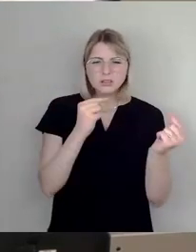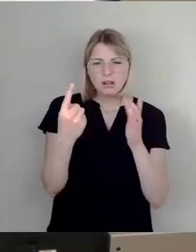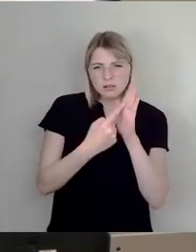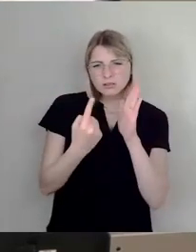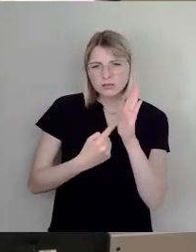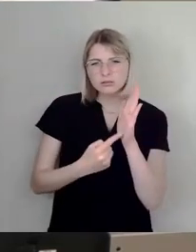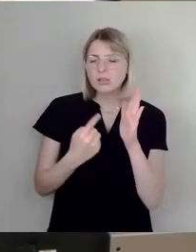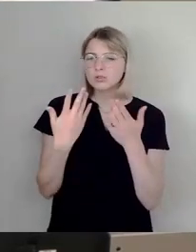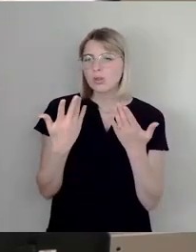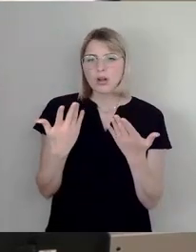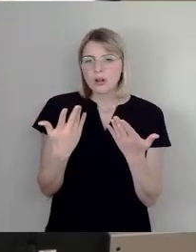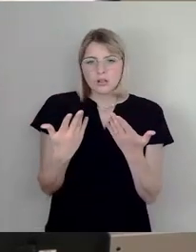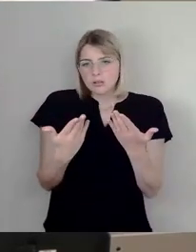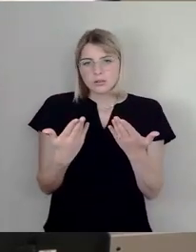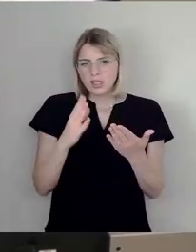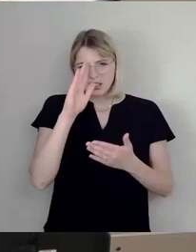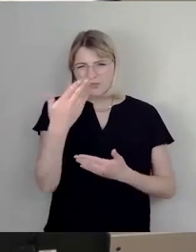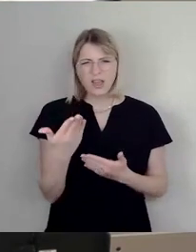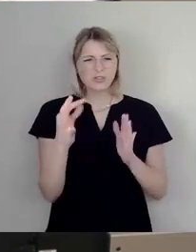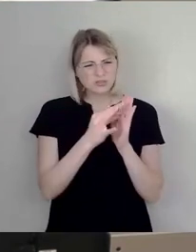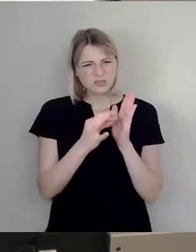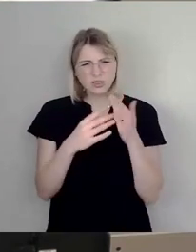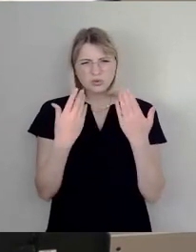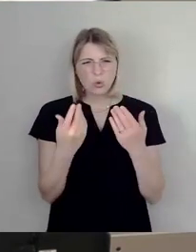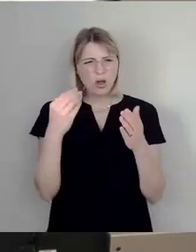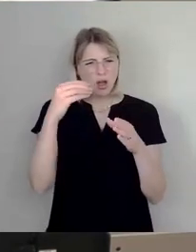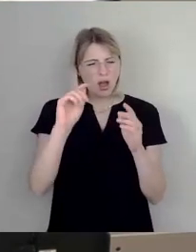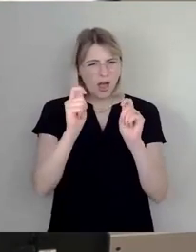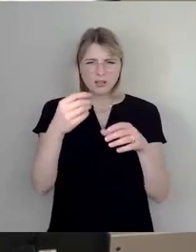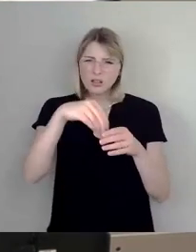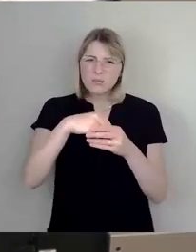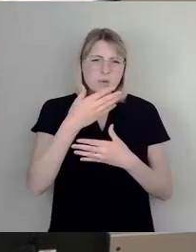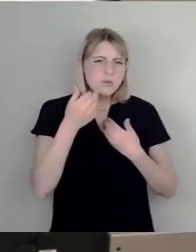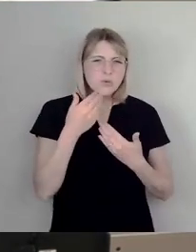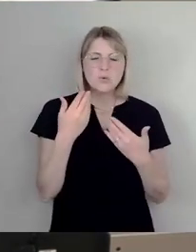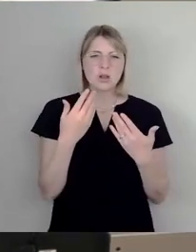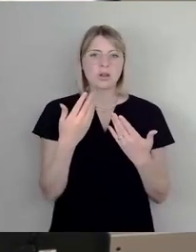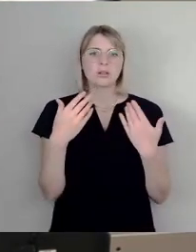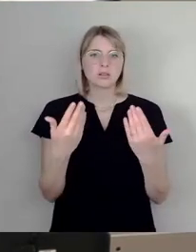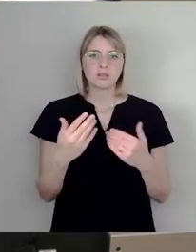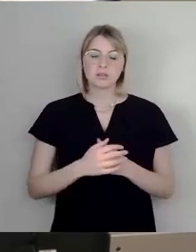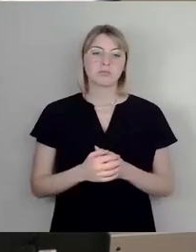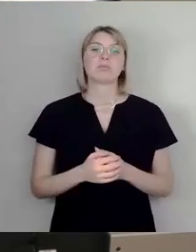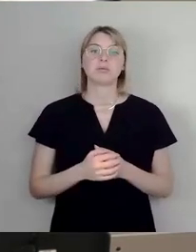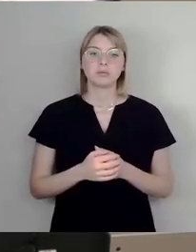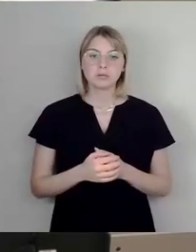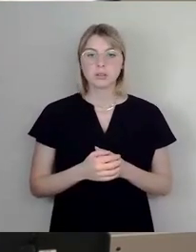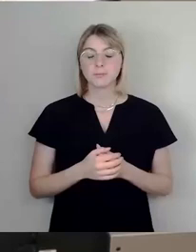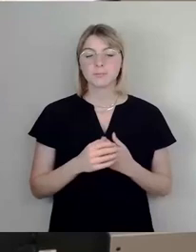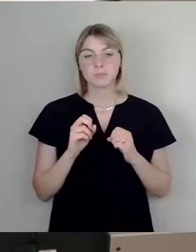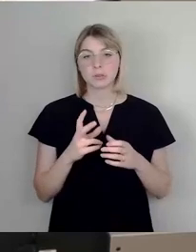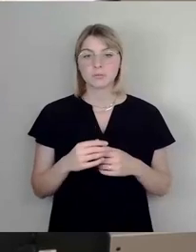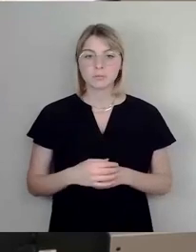herbeigezogen sind, die überhaupt nichts mit diesem Antrag zu tun haben. Das finde ich tatsächlich sehr unredlich. Die Kolleginnen und Kollegen,